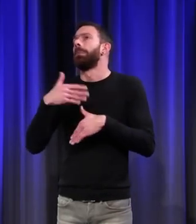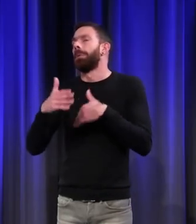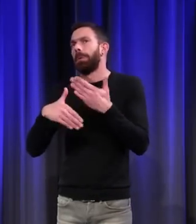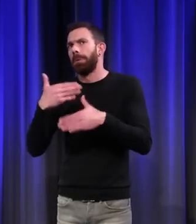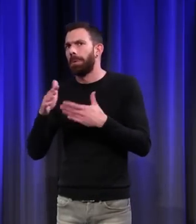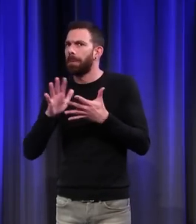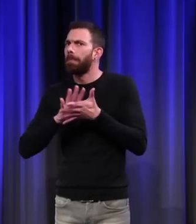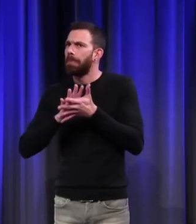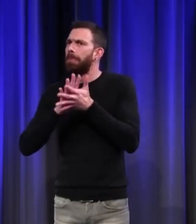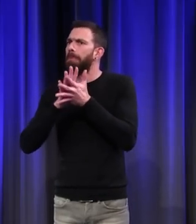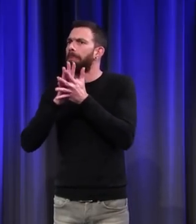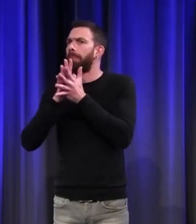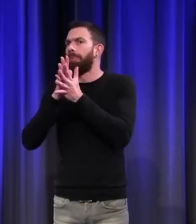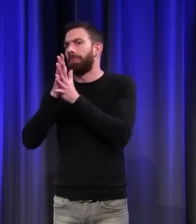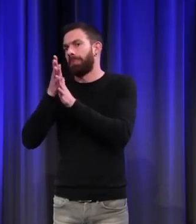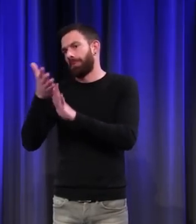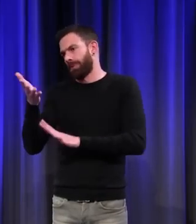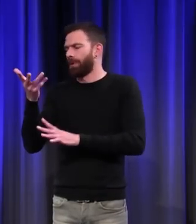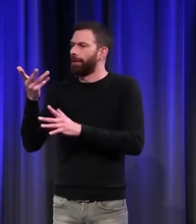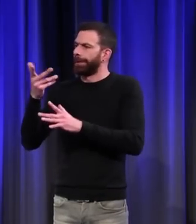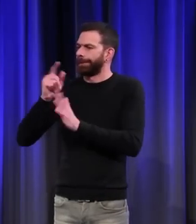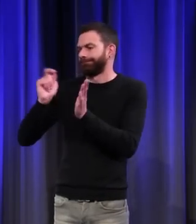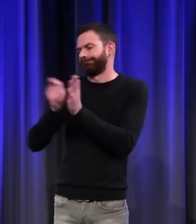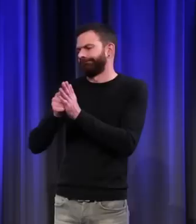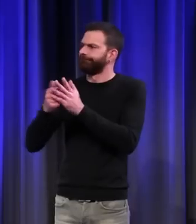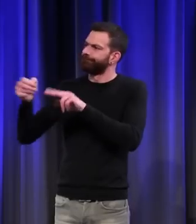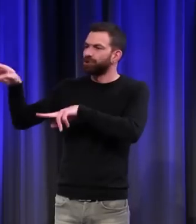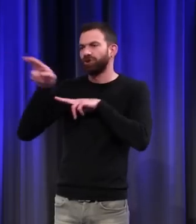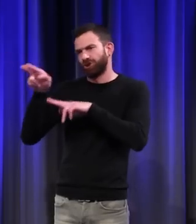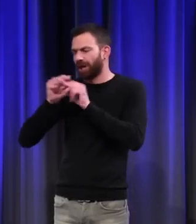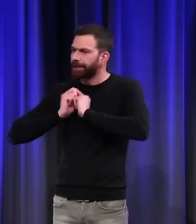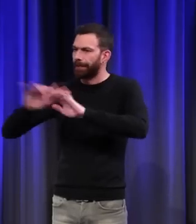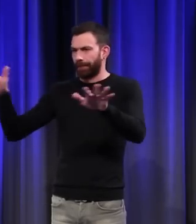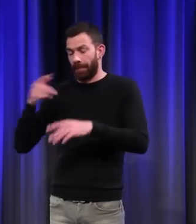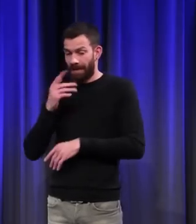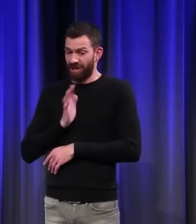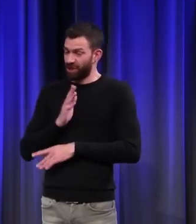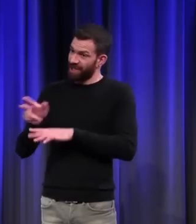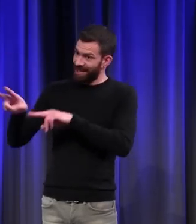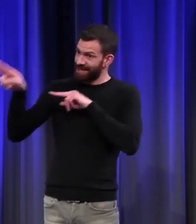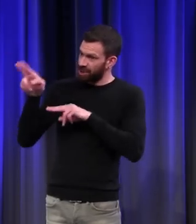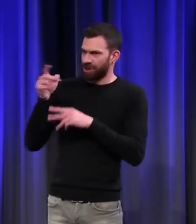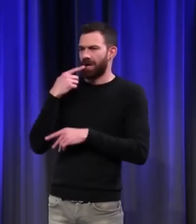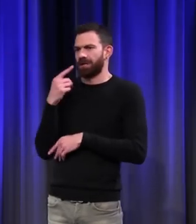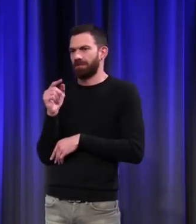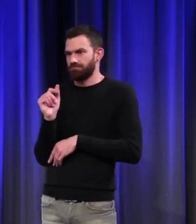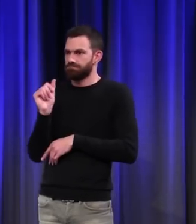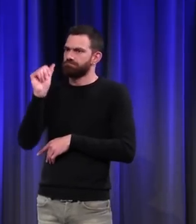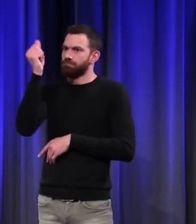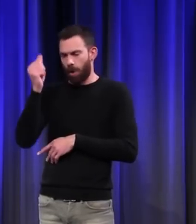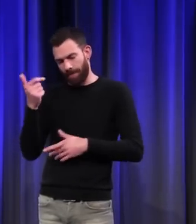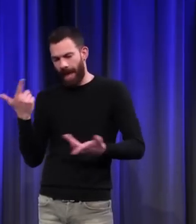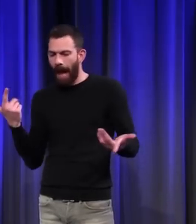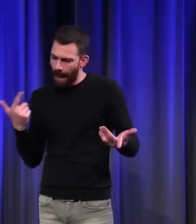avec la vénerie. Il devient un chien de chasse. Les chiens de chasse sont les premiers qu'on commence à estimer, à